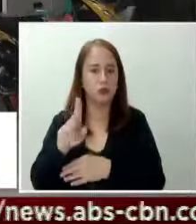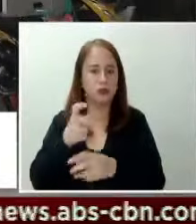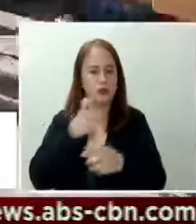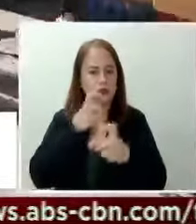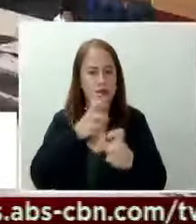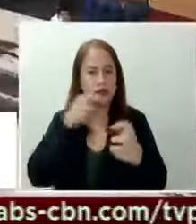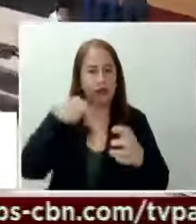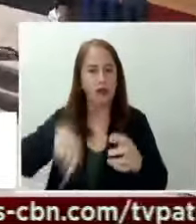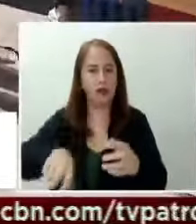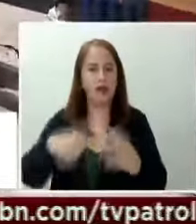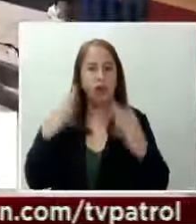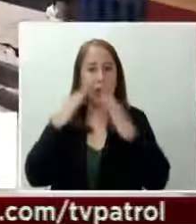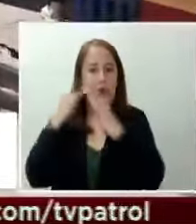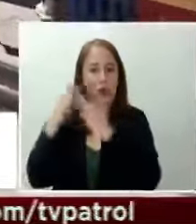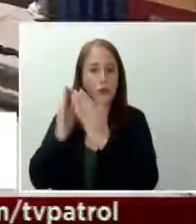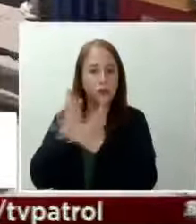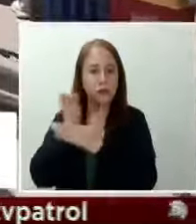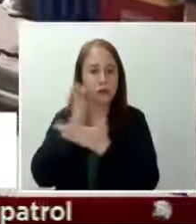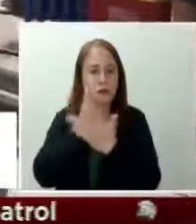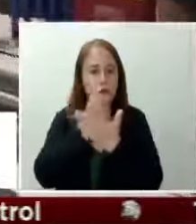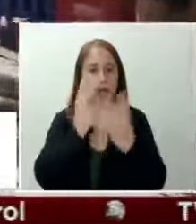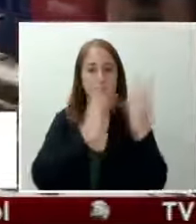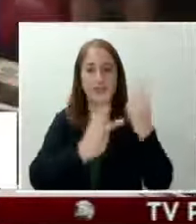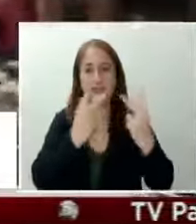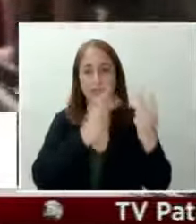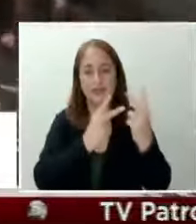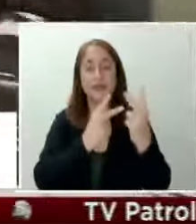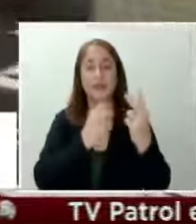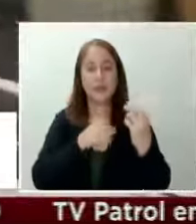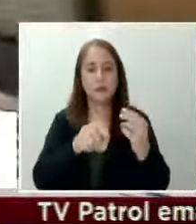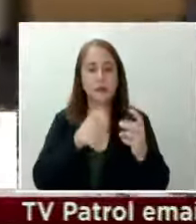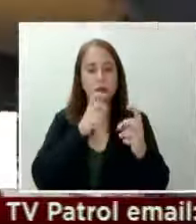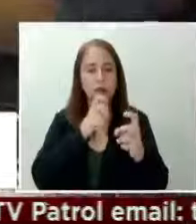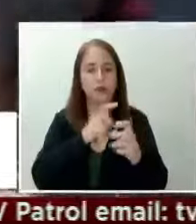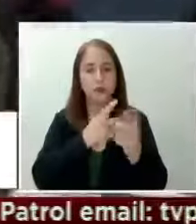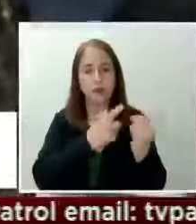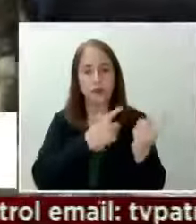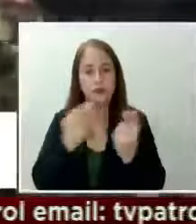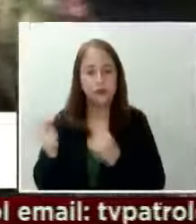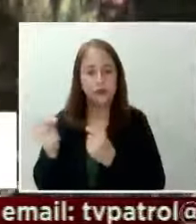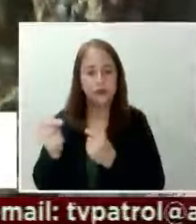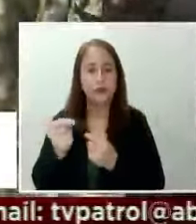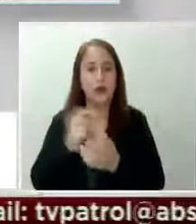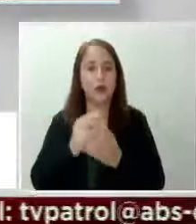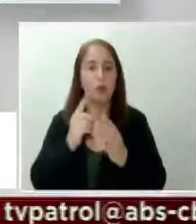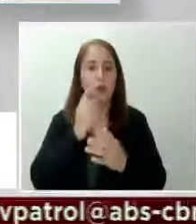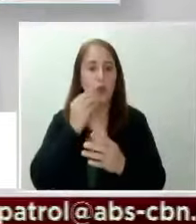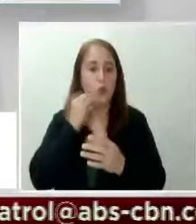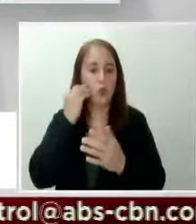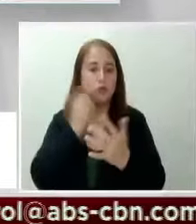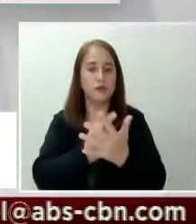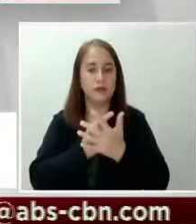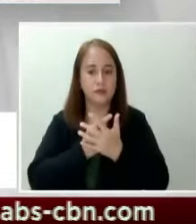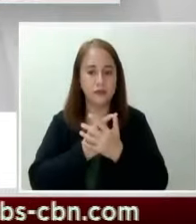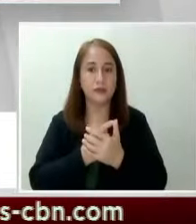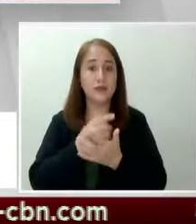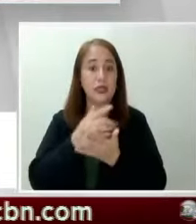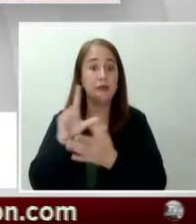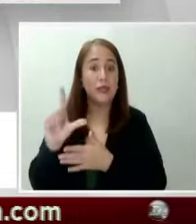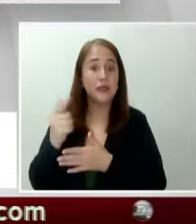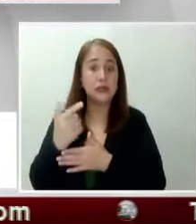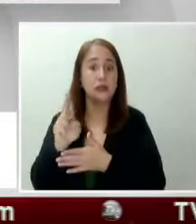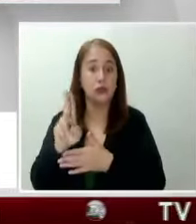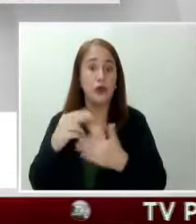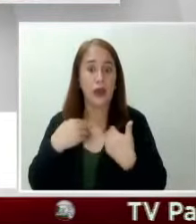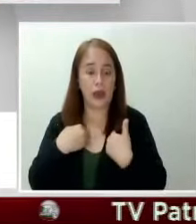ang house-to-house visit para matiyak na maayos na isasagawa ang home quarantine. So some LGUs are doing the